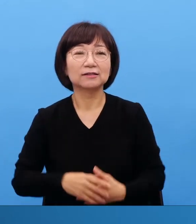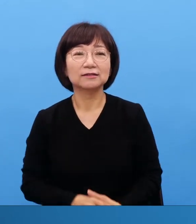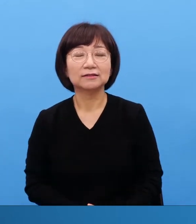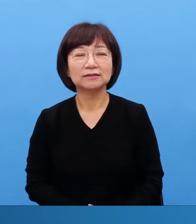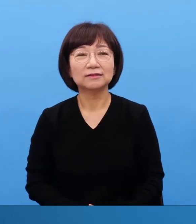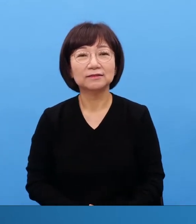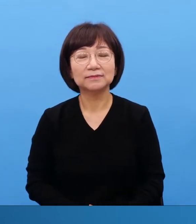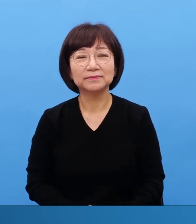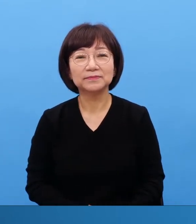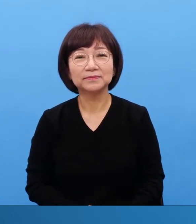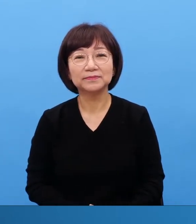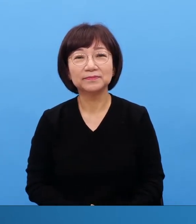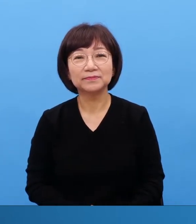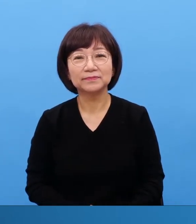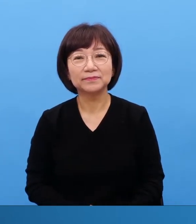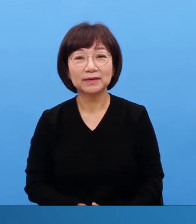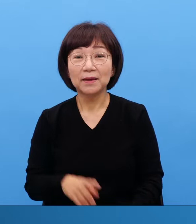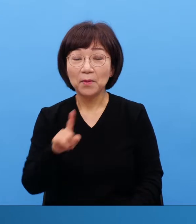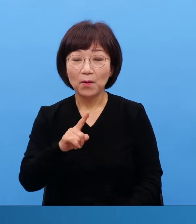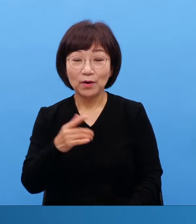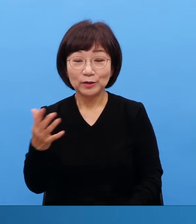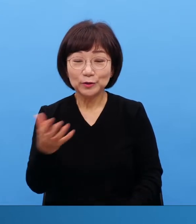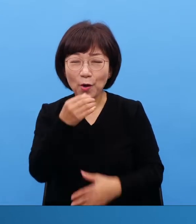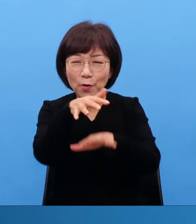이게 쉽게 말하면 임시 성전이에요